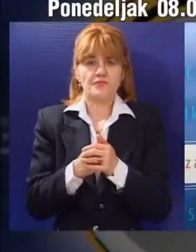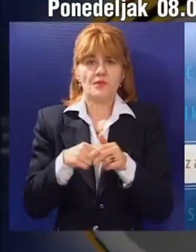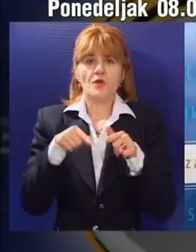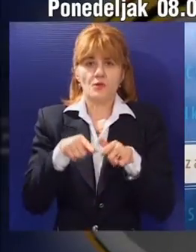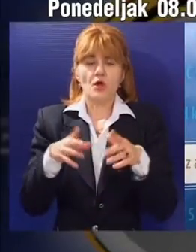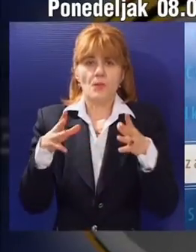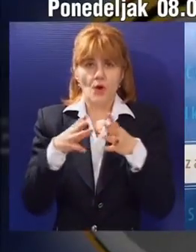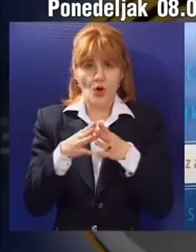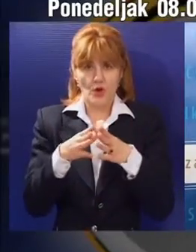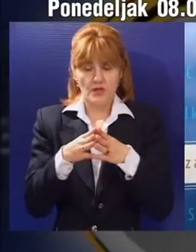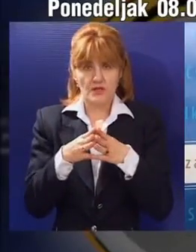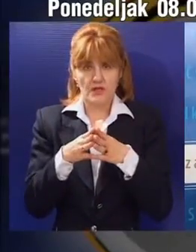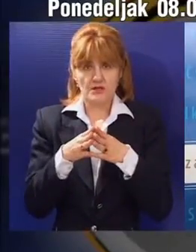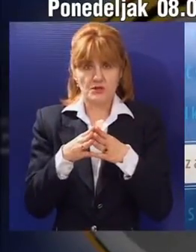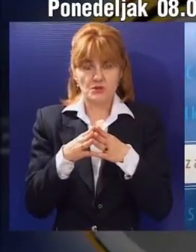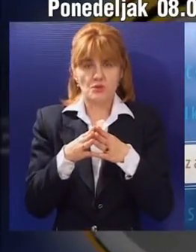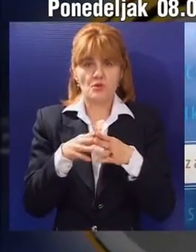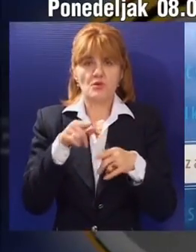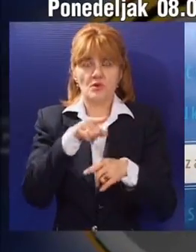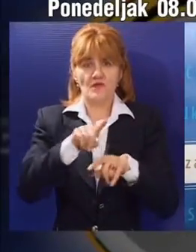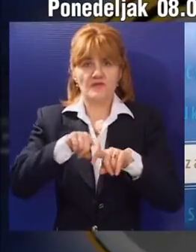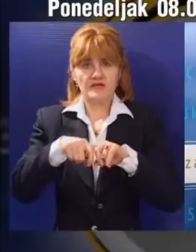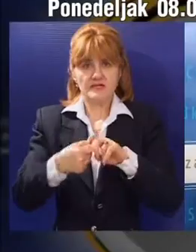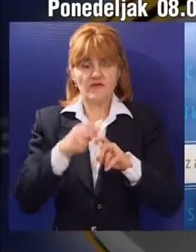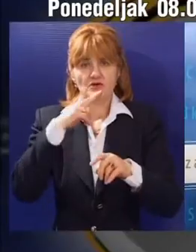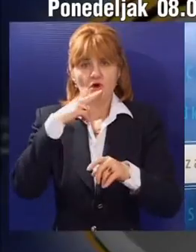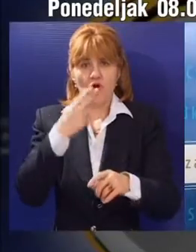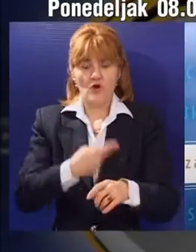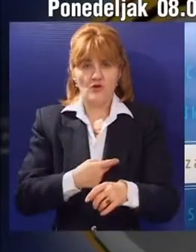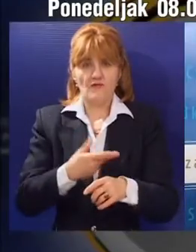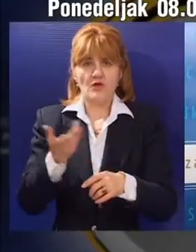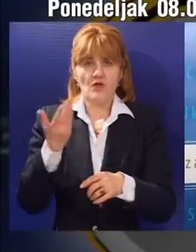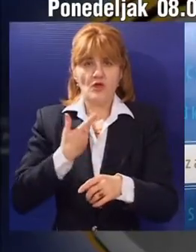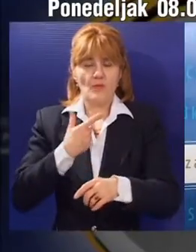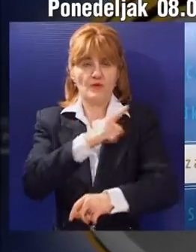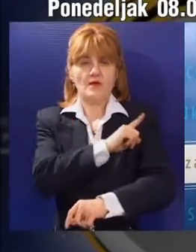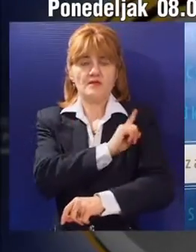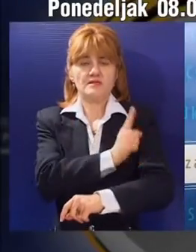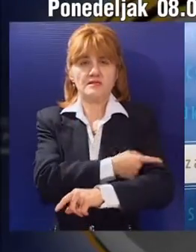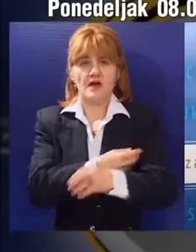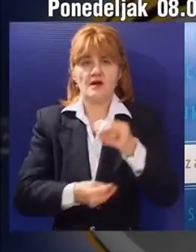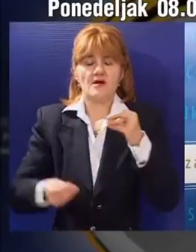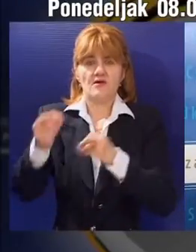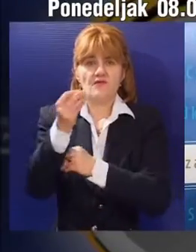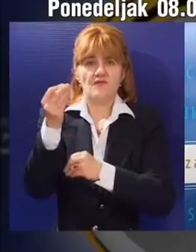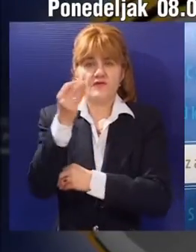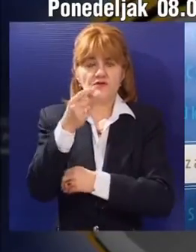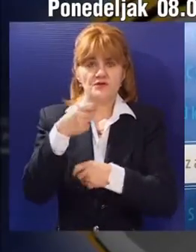da u tom kontekstu i te strukture koje nosi odgovornost pojačuju jednu koordinaciju, uticaj na